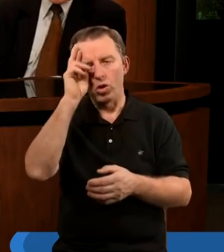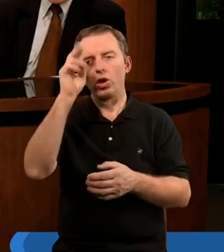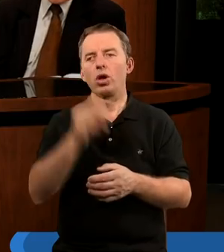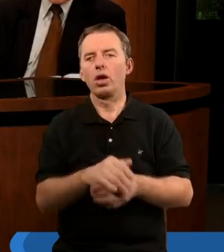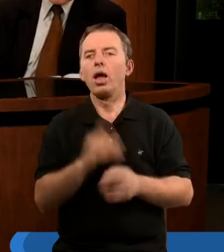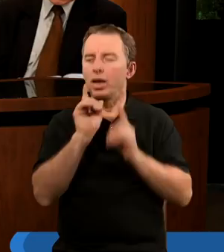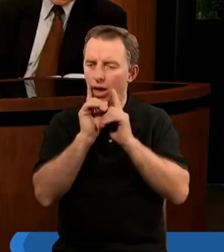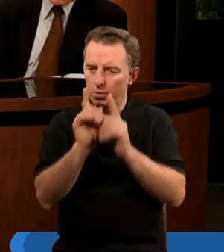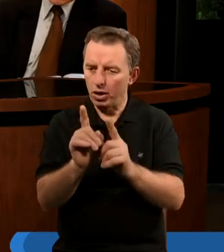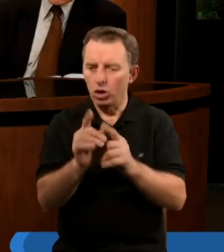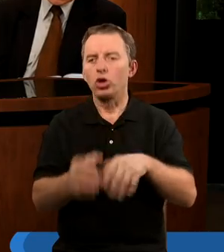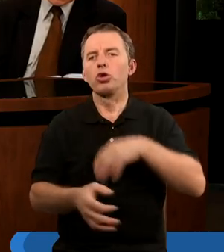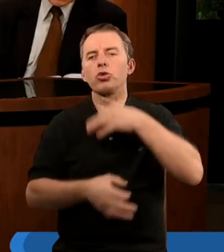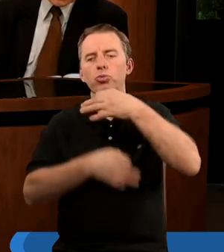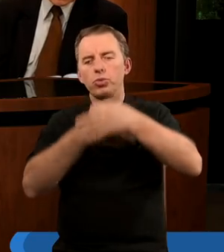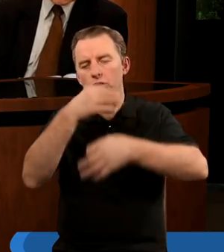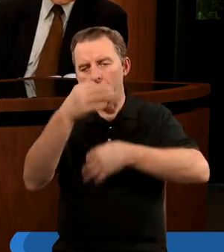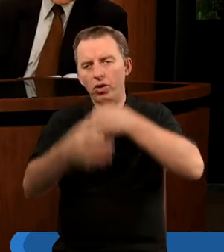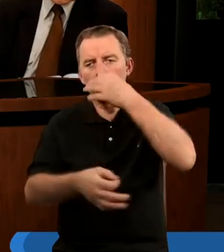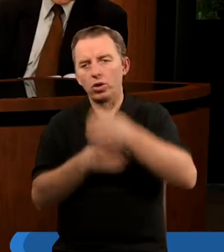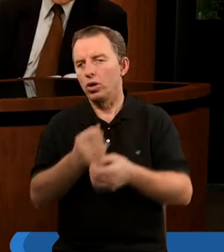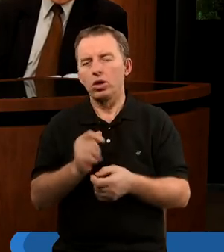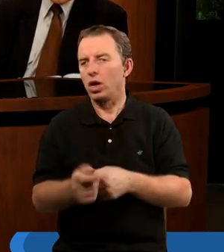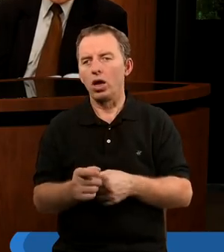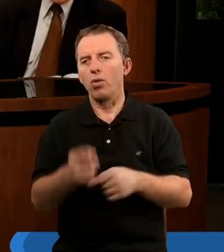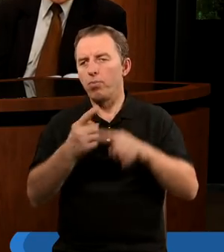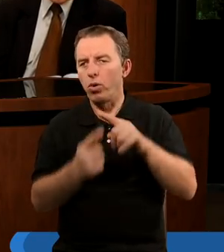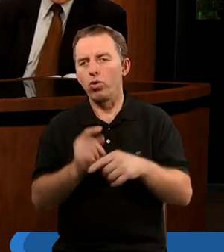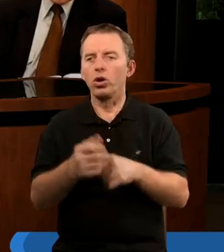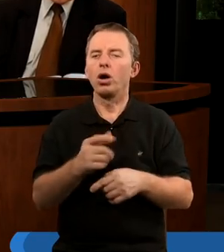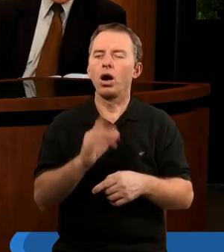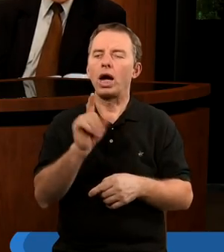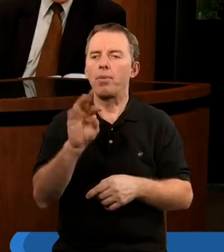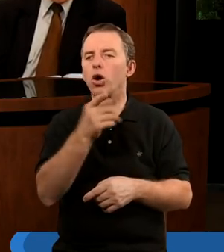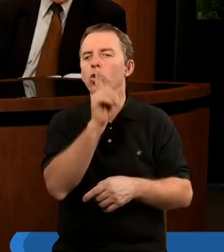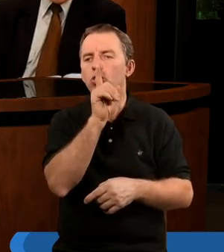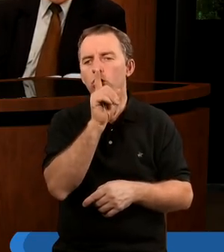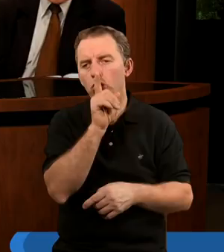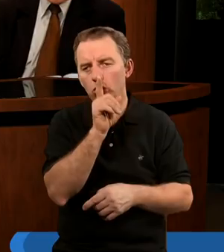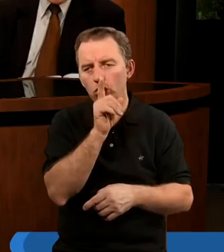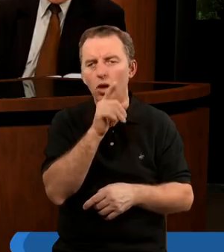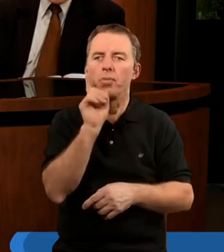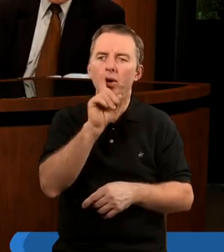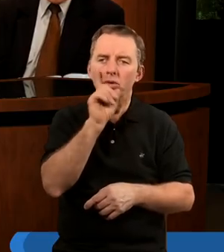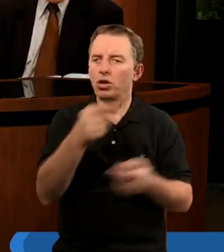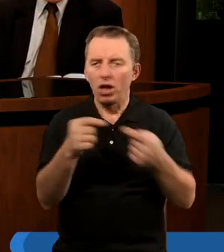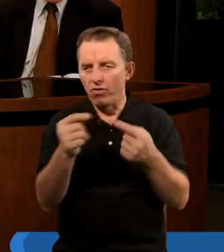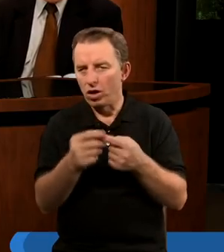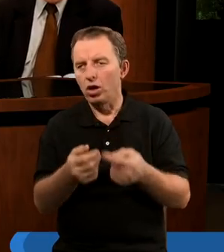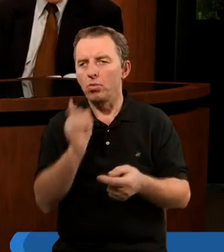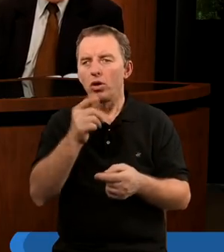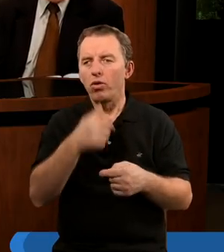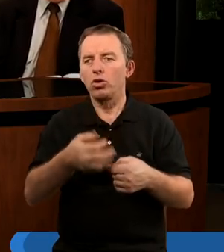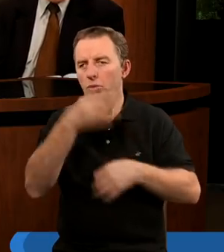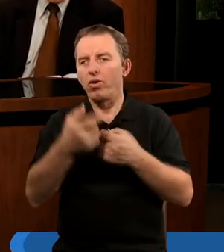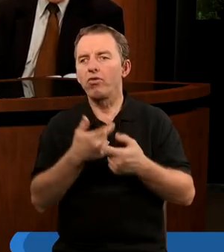i naprawdę śpiewać te pieśni nie półgębkiem, cicho, bo wydawało mi się, że mężczyźni nie wypada głośno